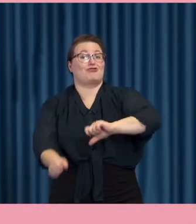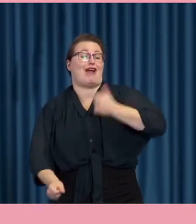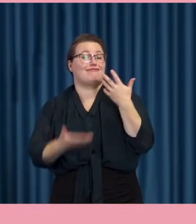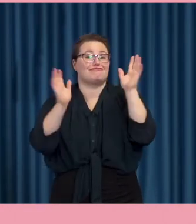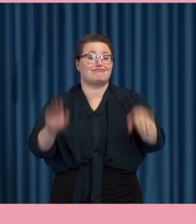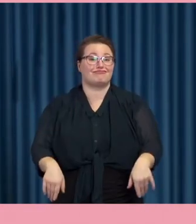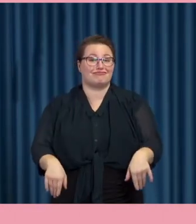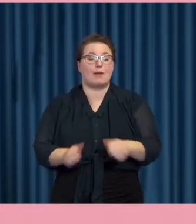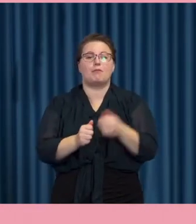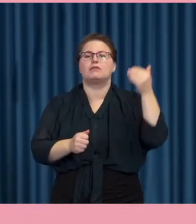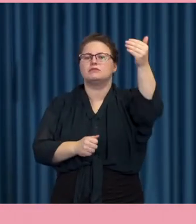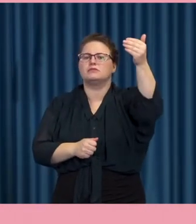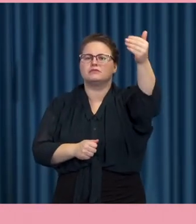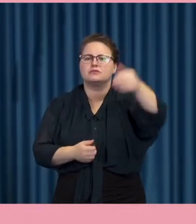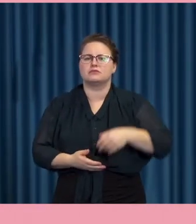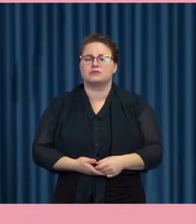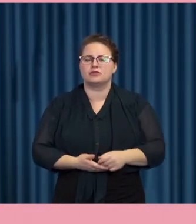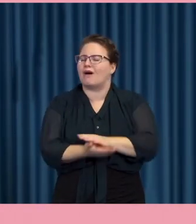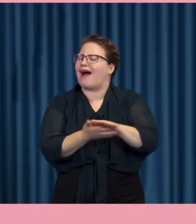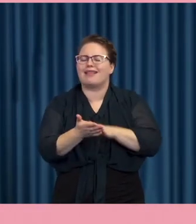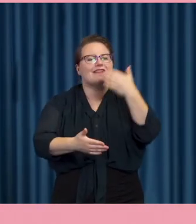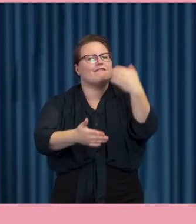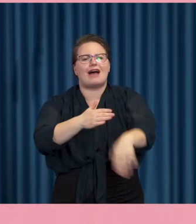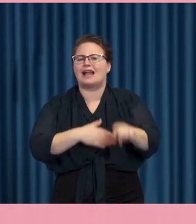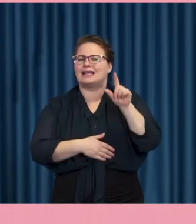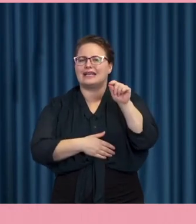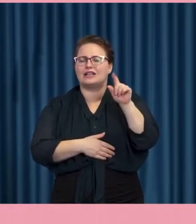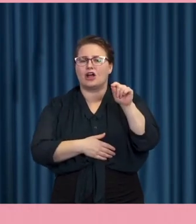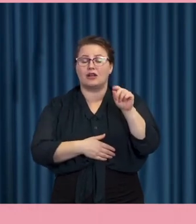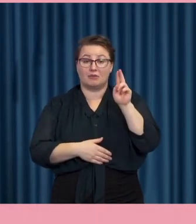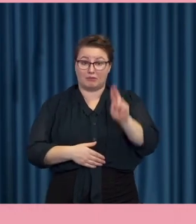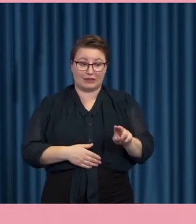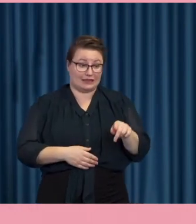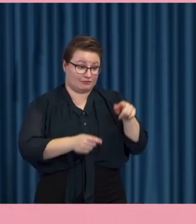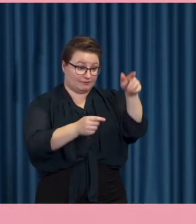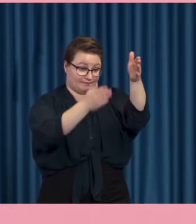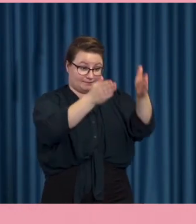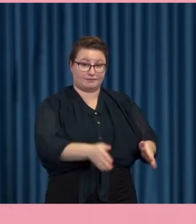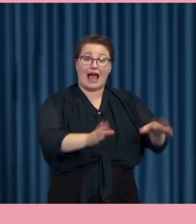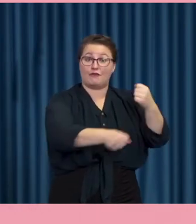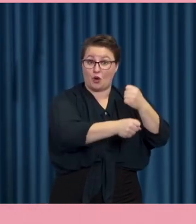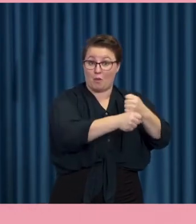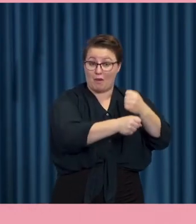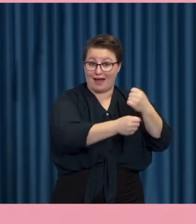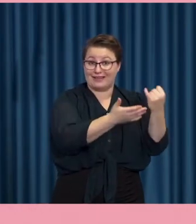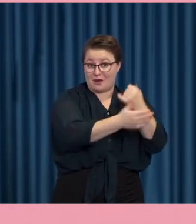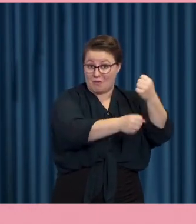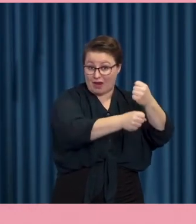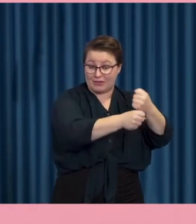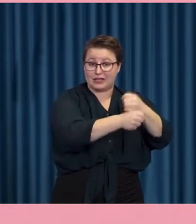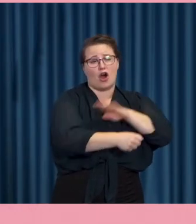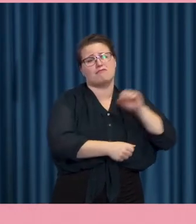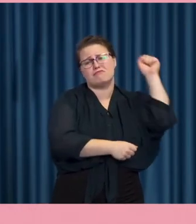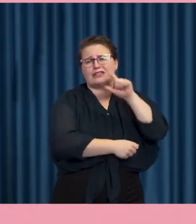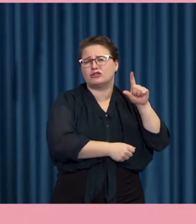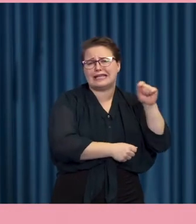det här går lite upp och ner. Man kan gå från att jobba på ett arbete till att bli arbetssökande till exempel. Då försvinner kanske